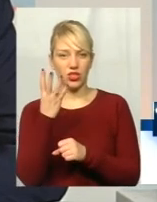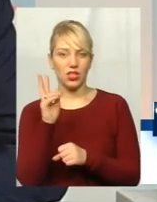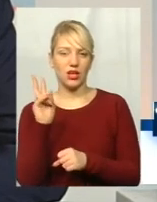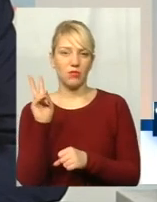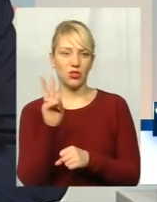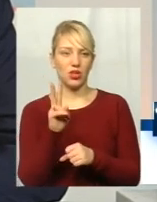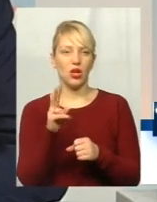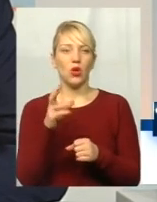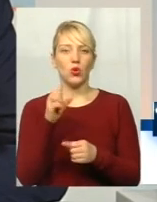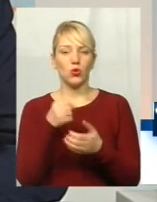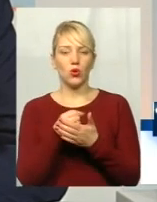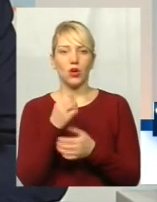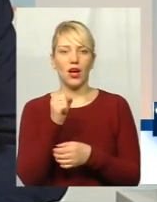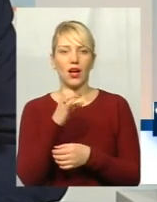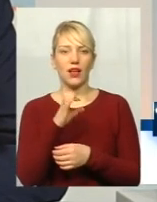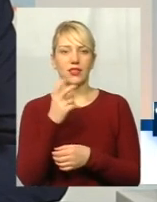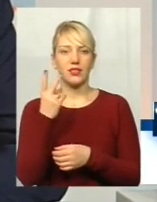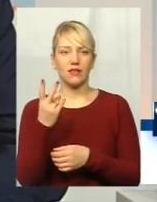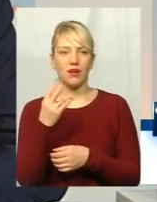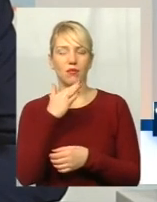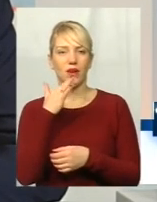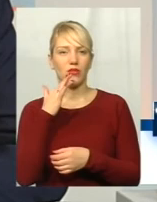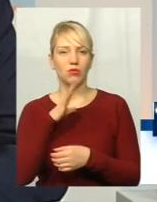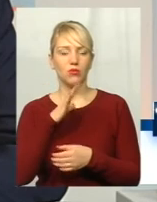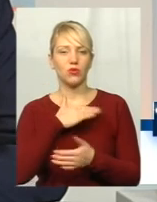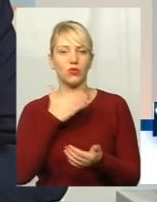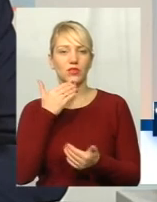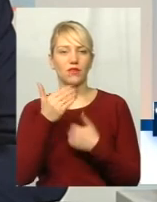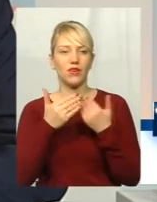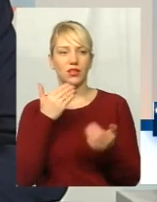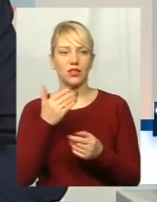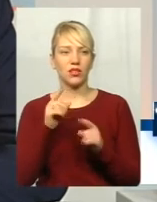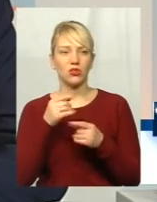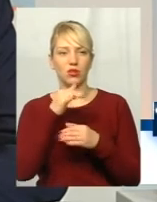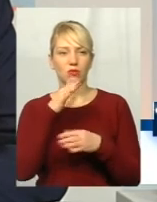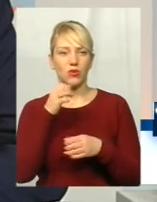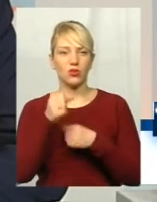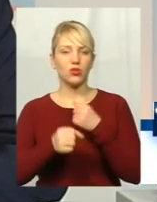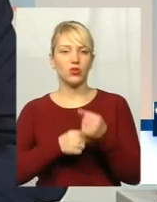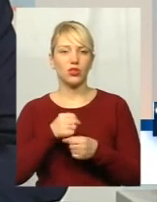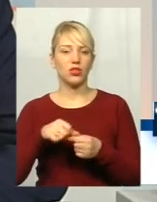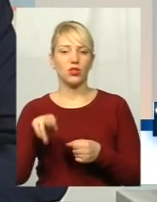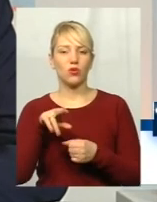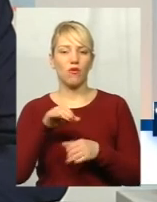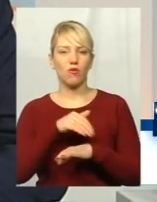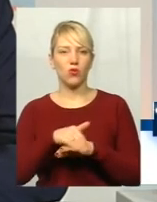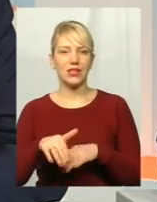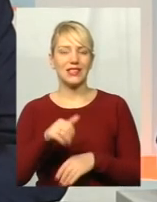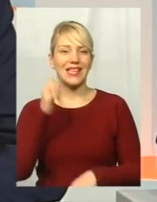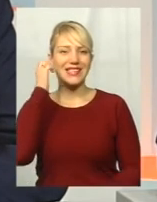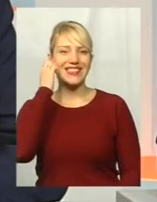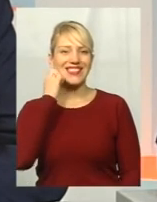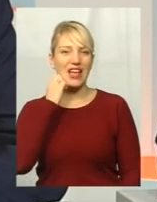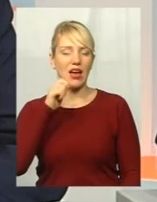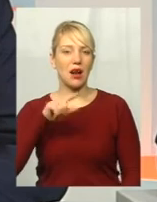другої автостанції, то було дуже багато звернень, дуже багато дзвінків, що не можна доїхати на вулицю Староміську. І